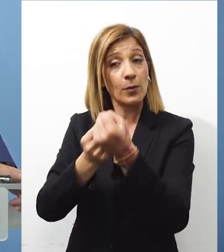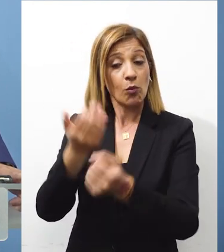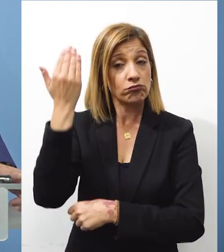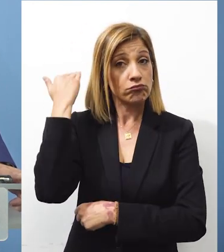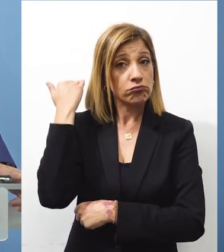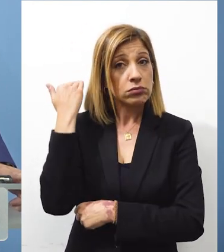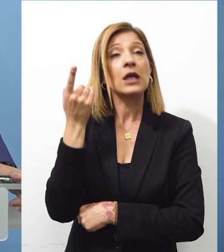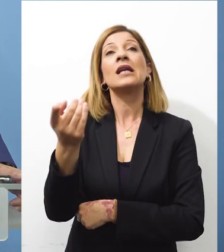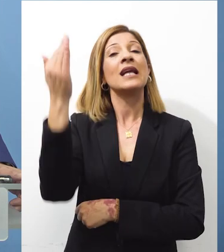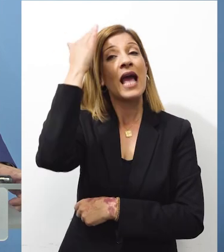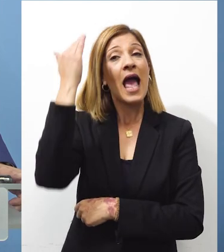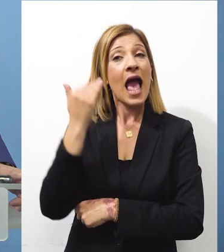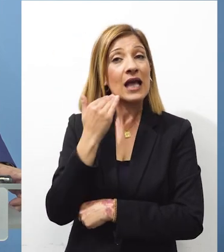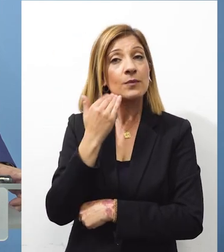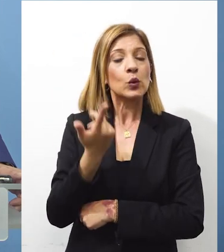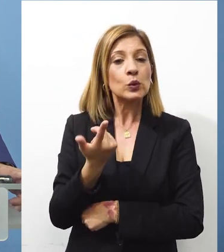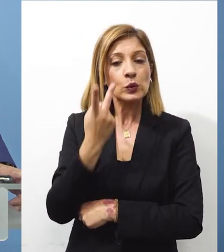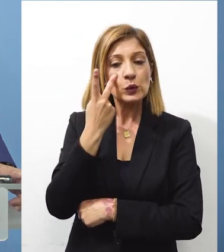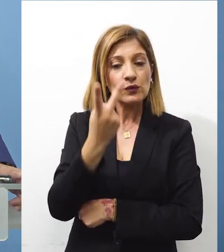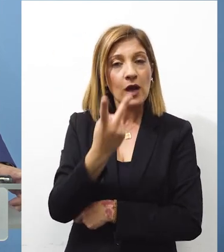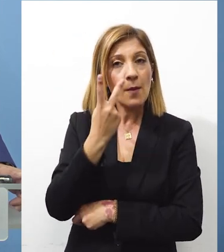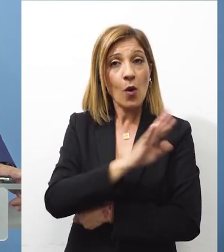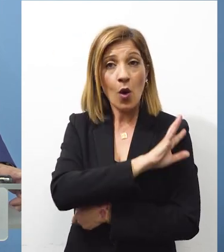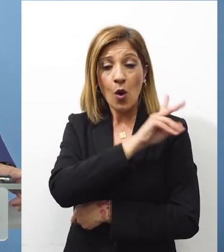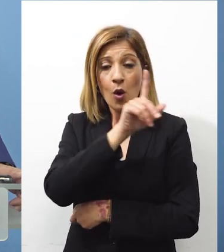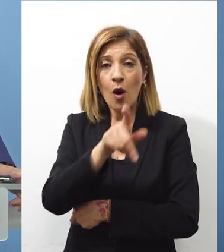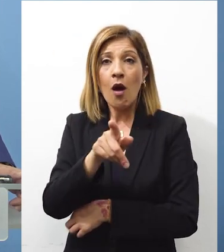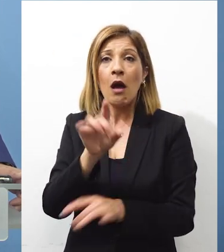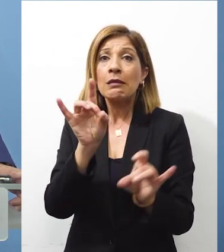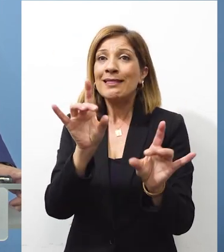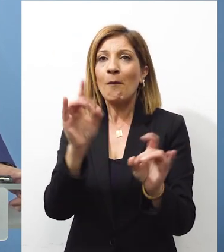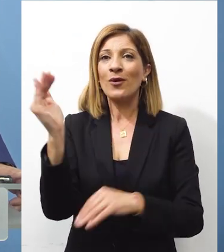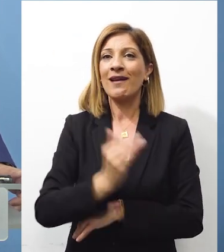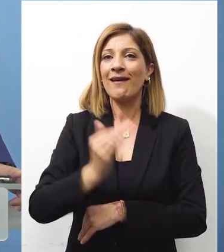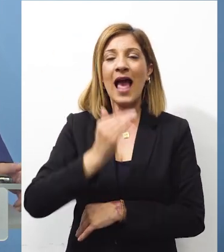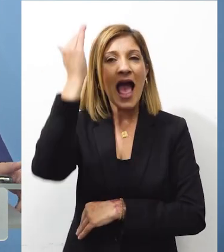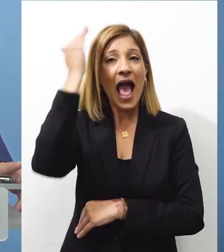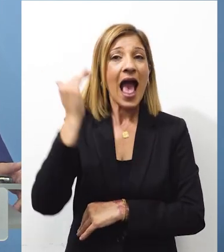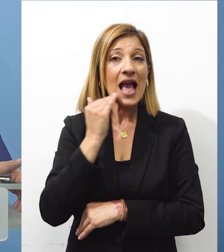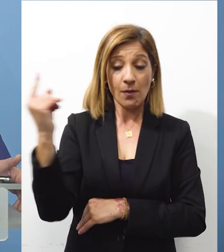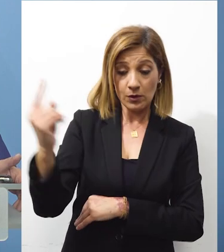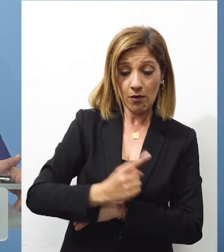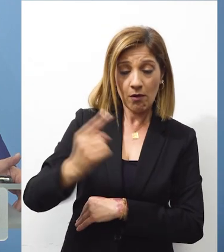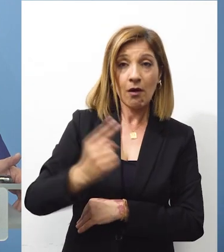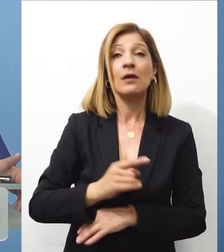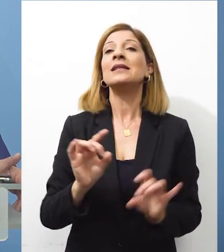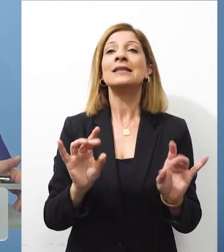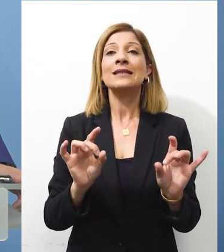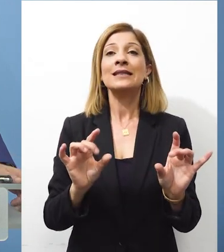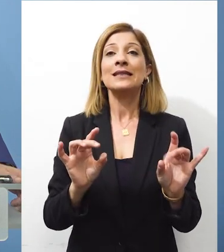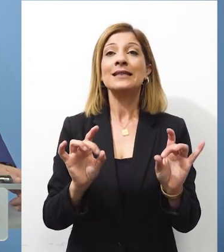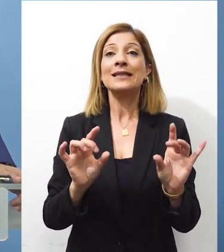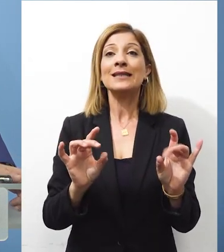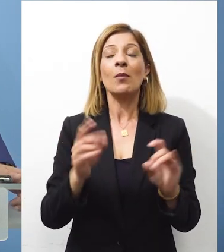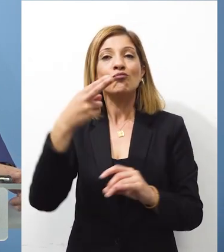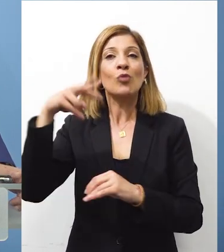χώρα η οποία οφείλουμε να το αναγνωρίζουμε έχουμε δει τουλάχιστον μέχρι σήμερα μηδενικές σχεδόν μεταναστευτικές δωρές από την Αίγυπτο παρόλο τον υψηλό αριθμό